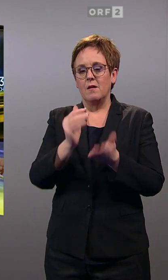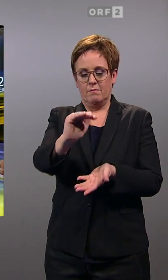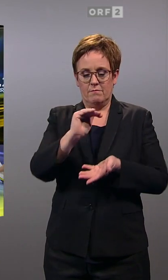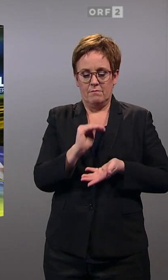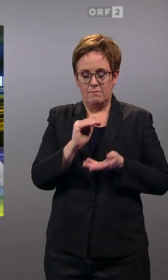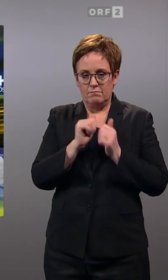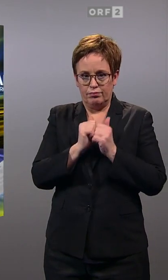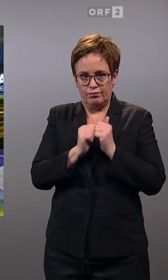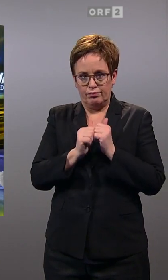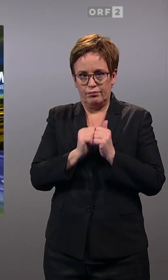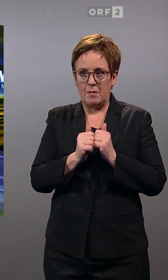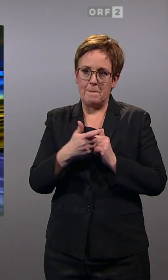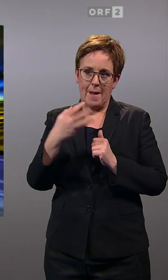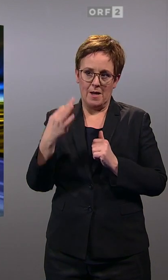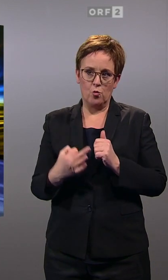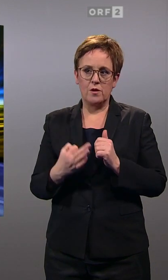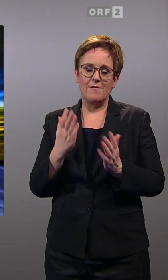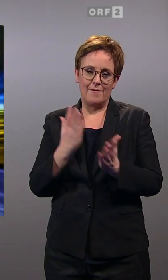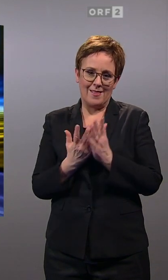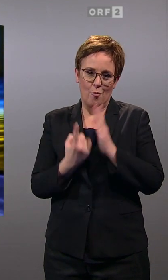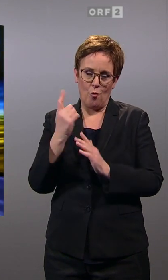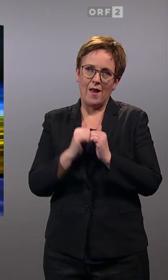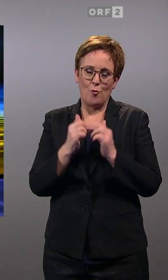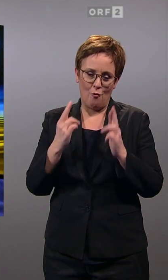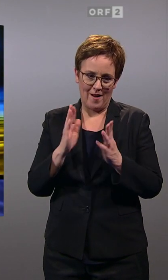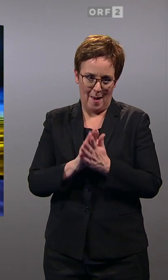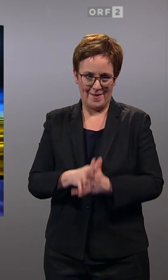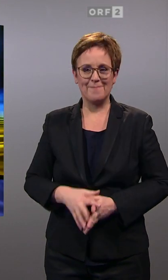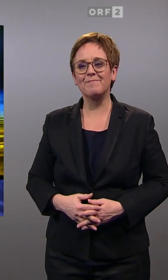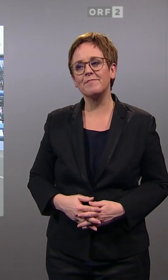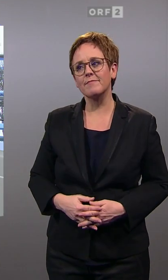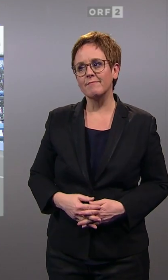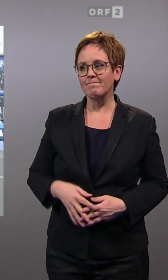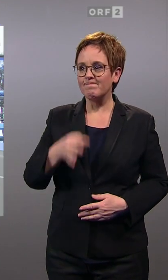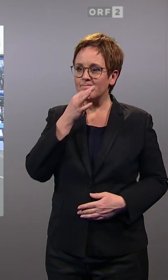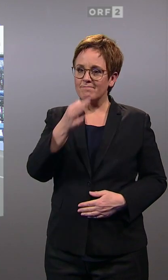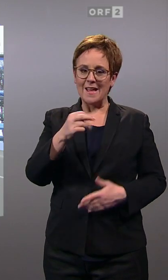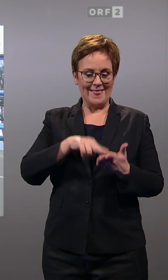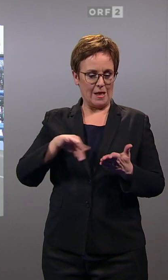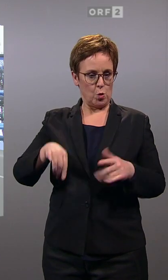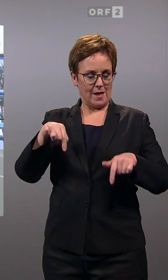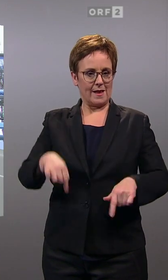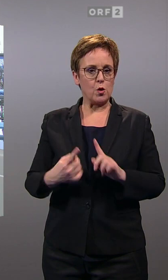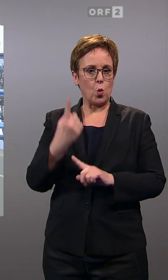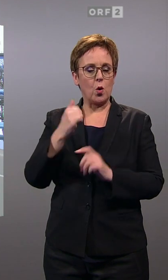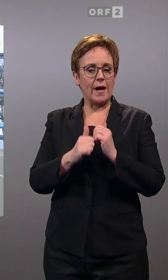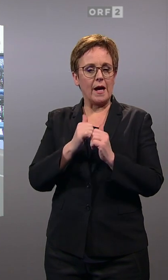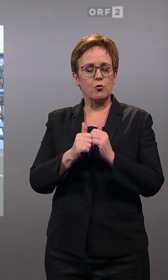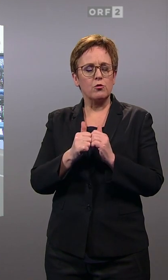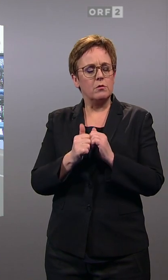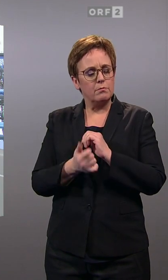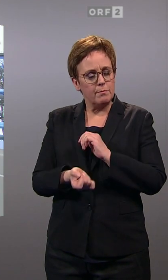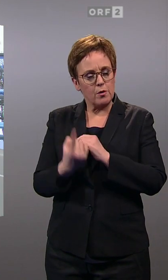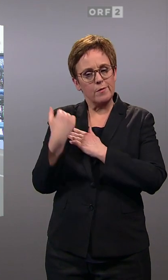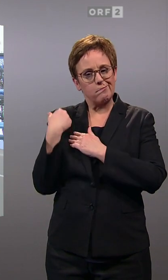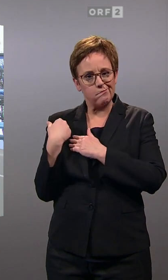in wenigen Minuten eine Hochrechnung haben. Was ist in Niederösterreich bei dieser Hochrechnung speziell herausfordernd,